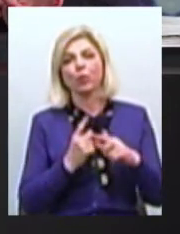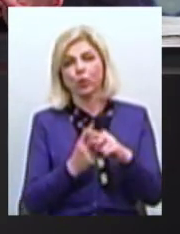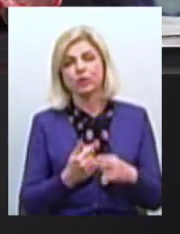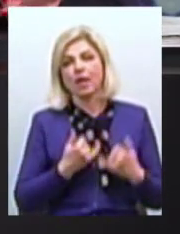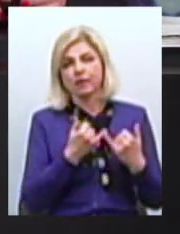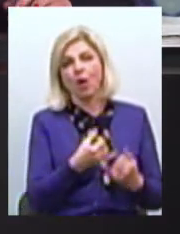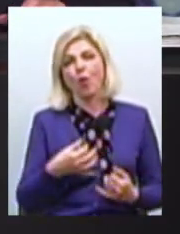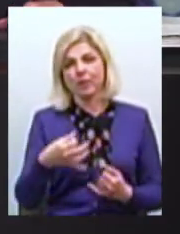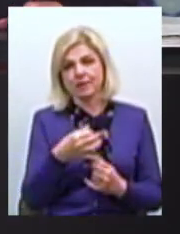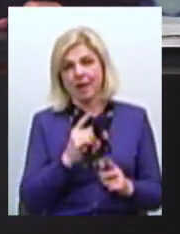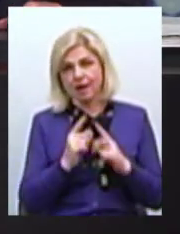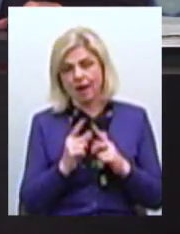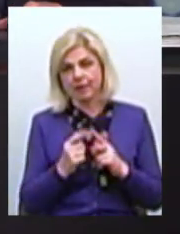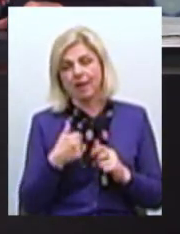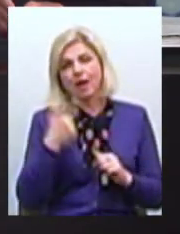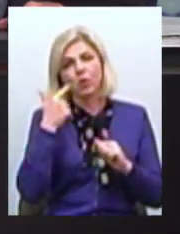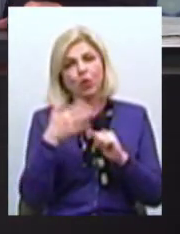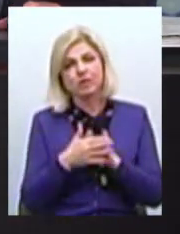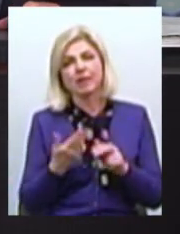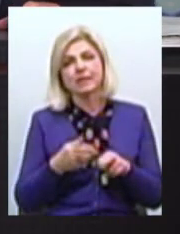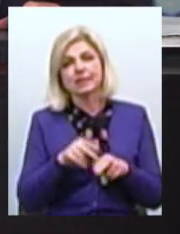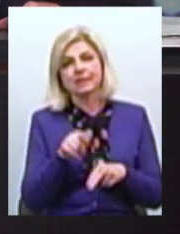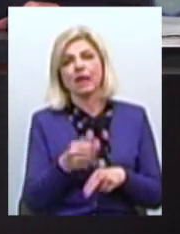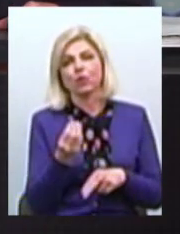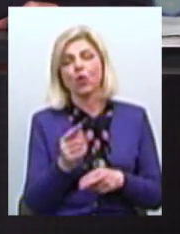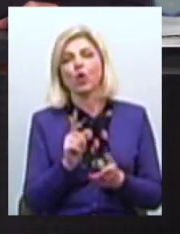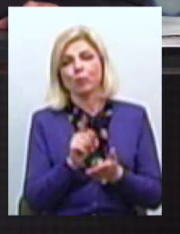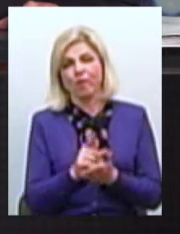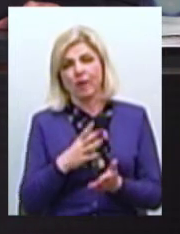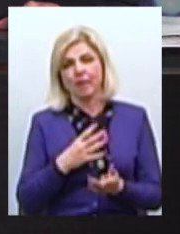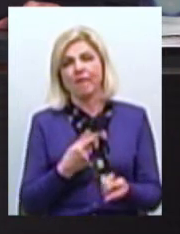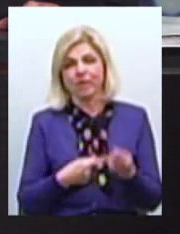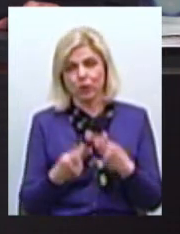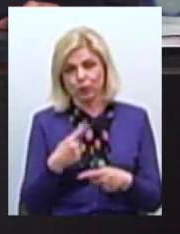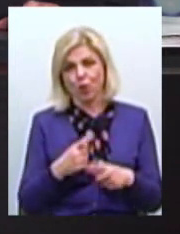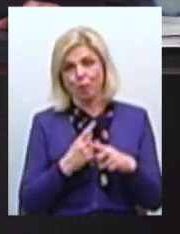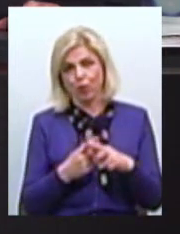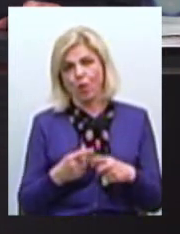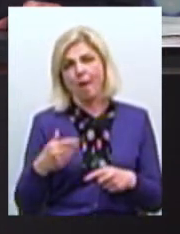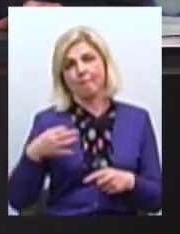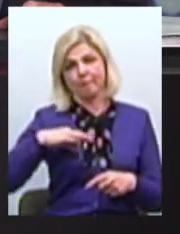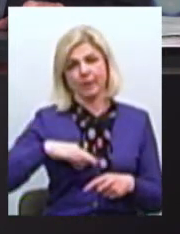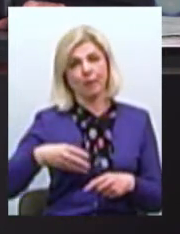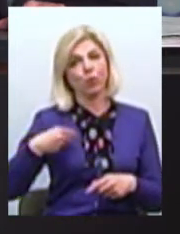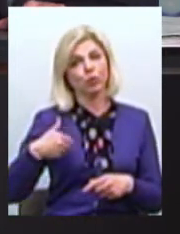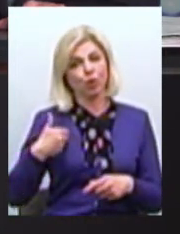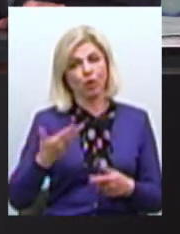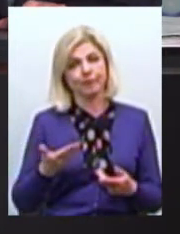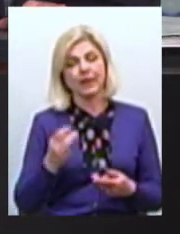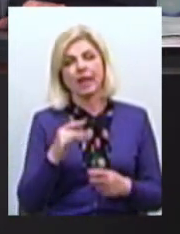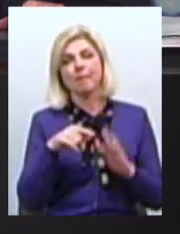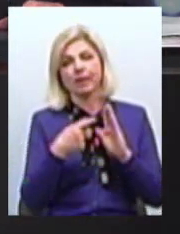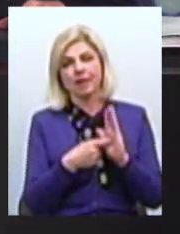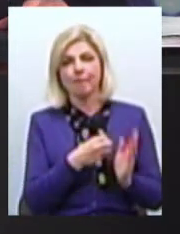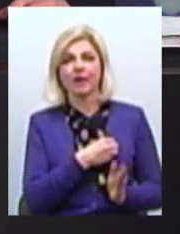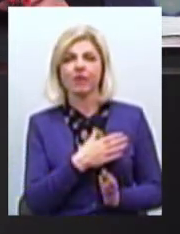ради І я розумію, що ті гроші повинні в тому числі повернутися плюс прибуткам Також питання і приватизації